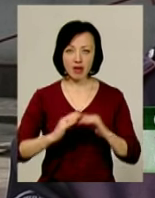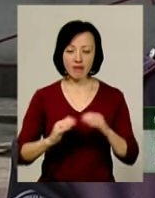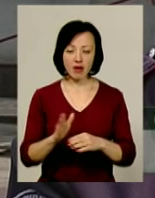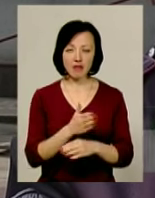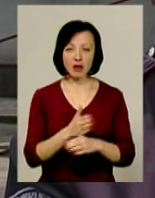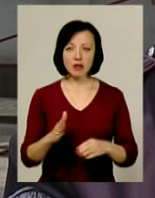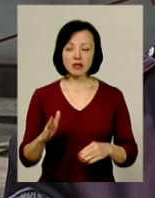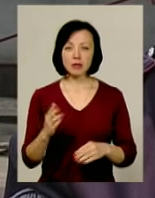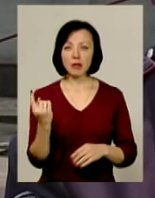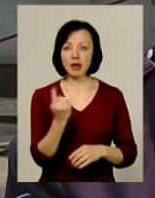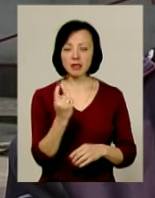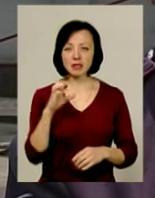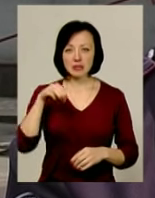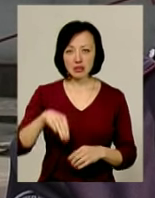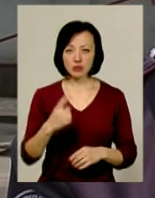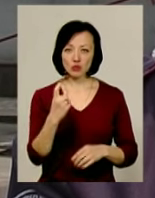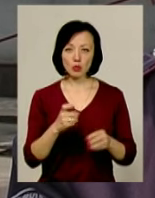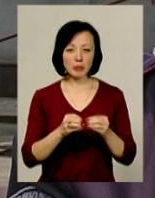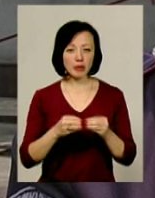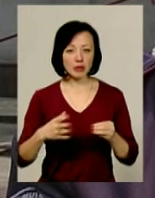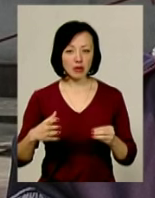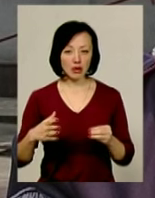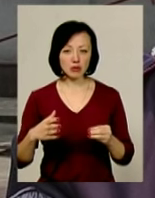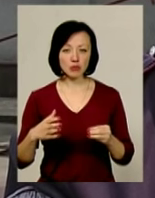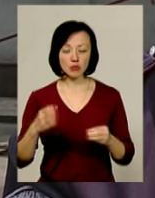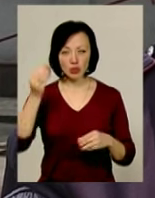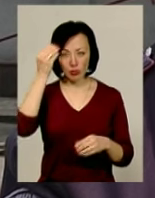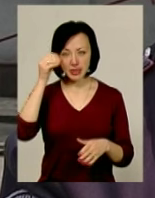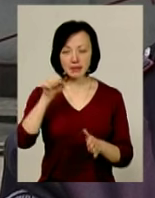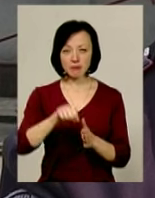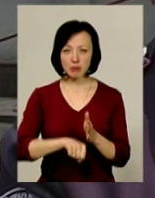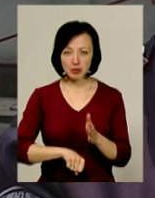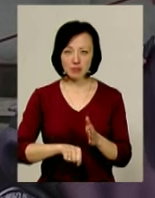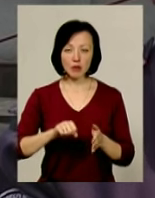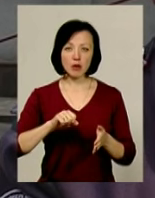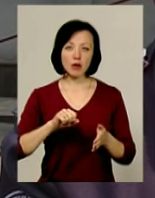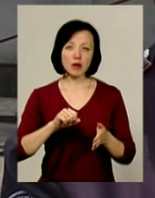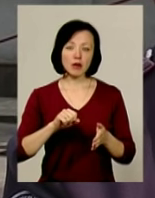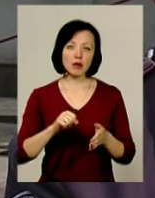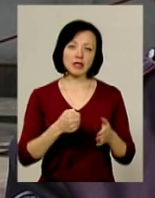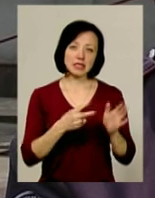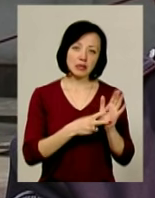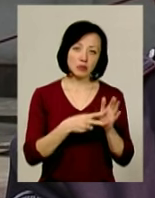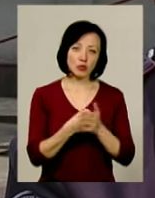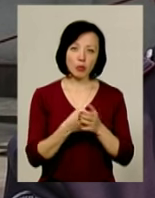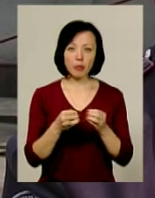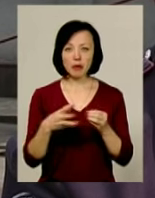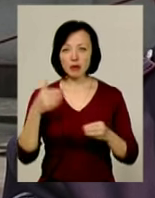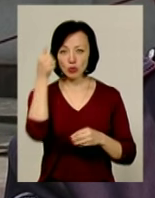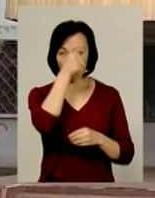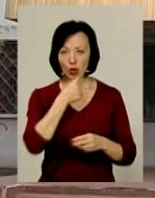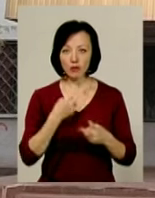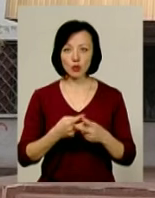за частиною першої статті 115-ї умисне вбивство, яке передбачає від 7 до 15 років